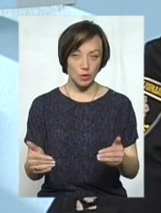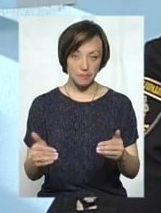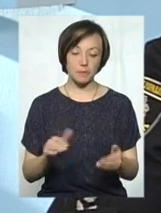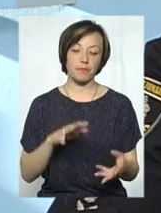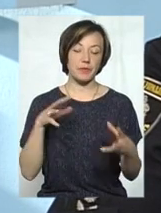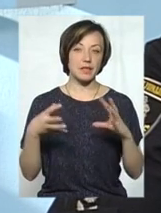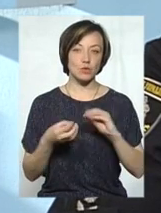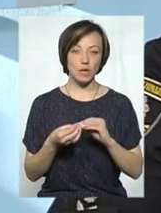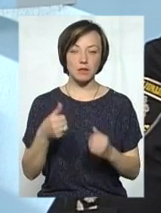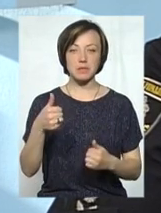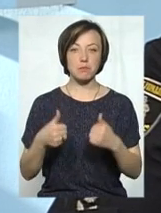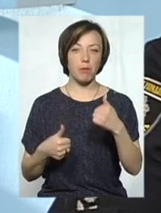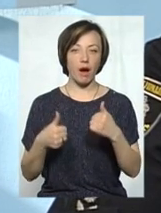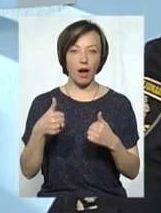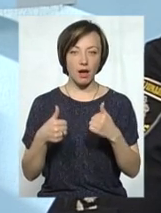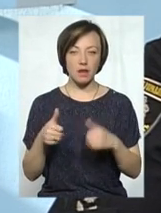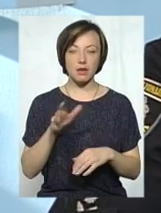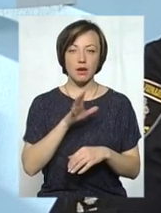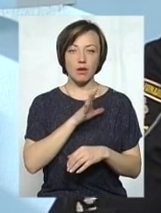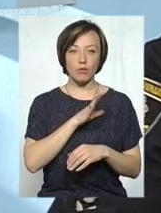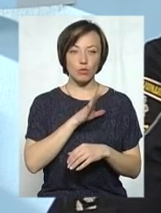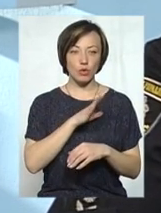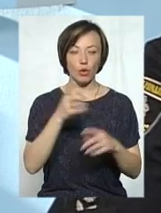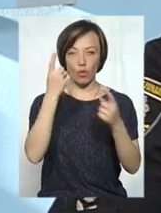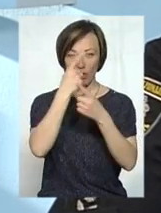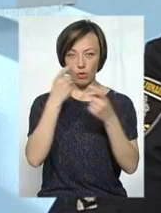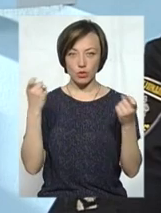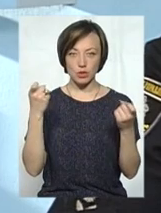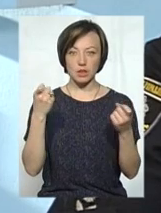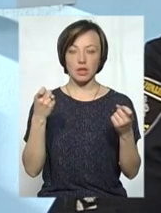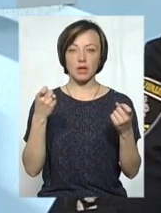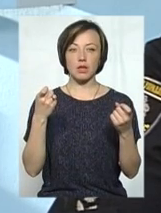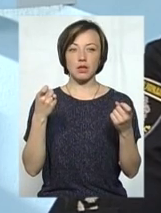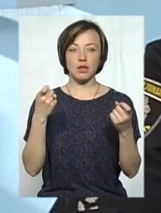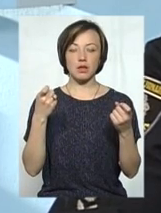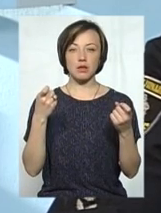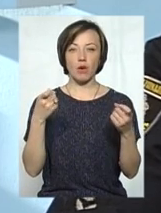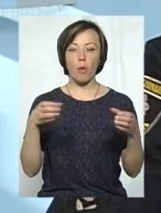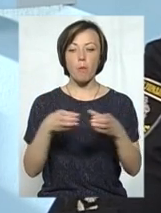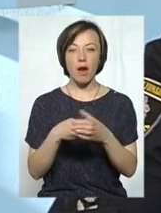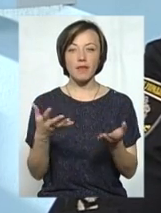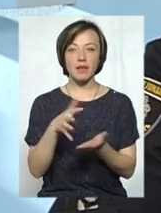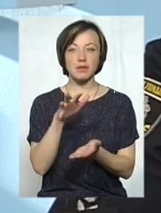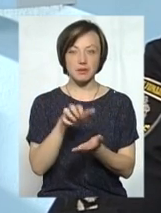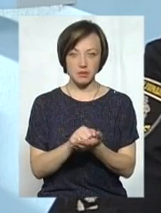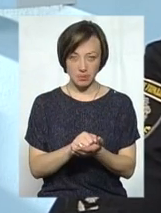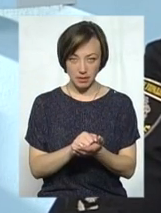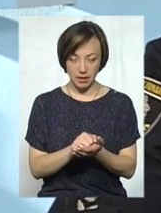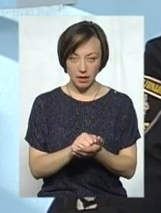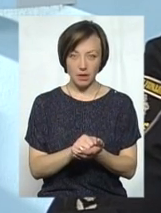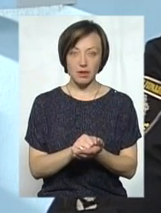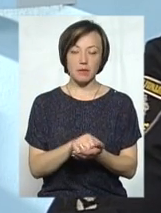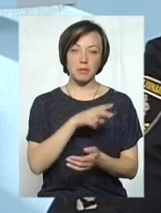результатами змагання були оголошені конкурсанти, які вибороли цей етап.